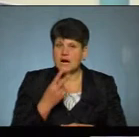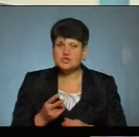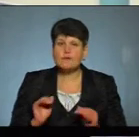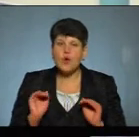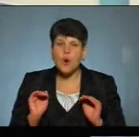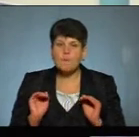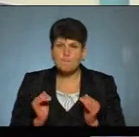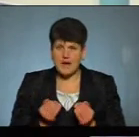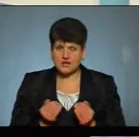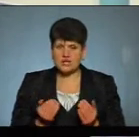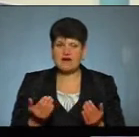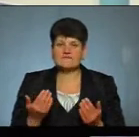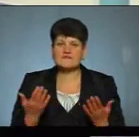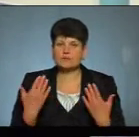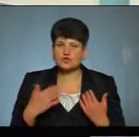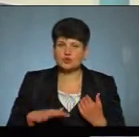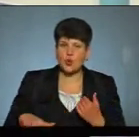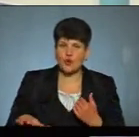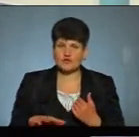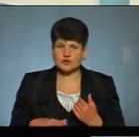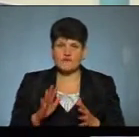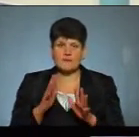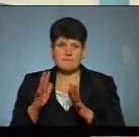відпочинкові зони, паркові зони.